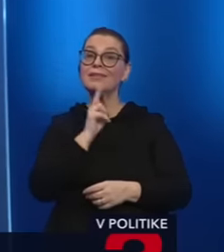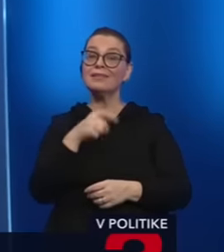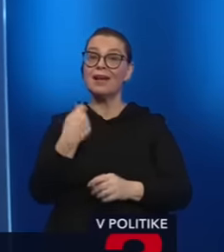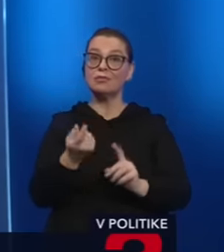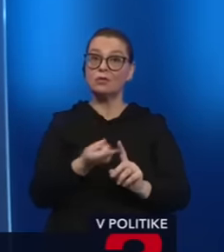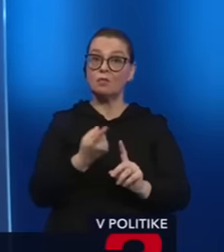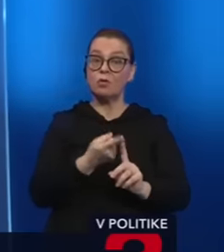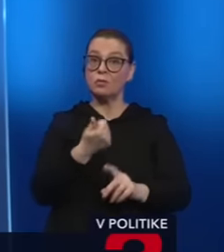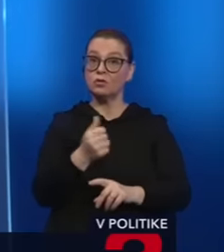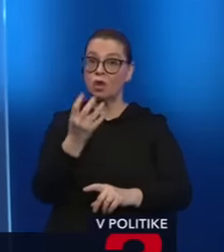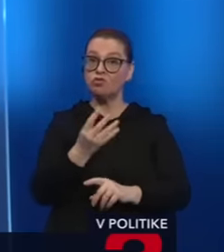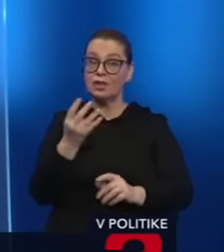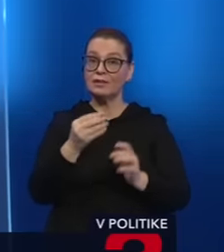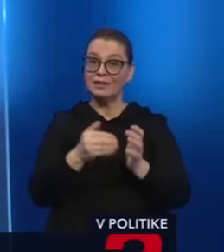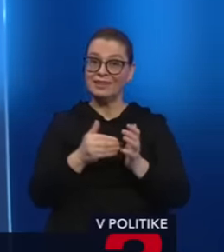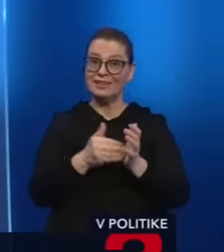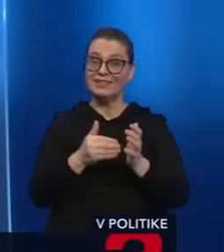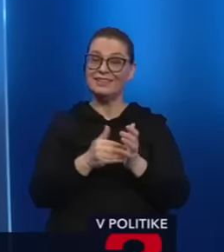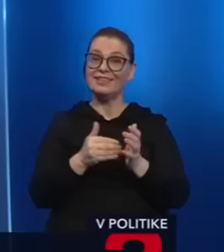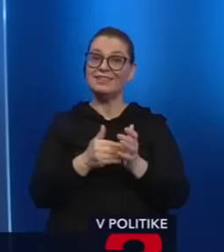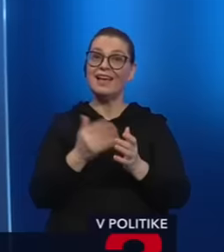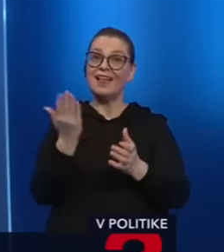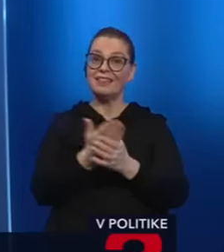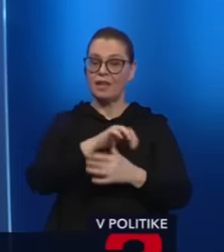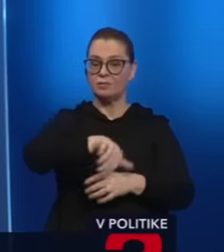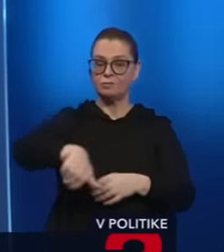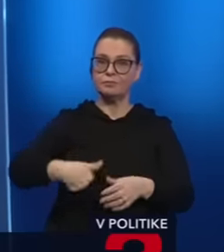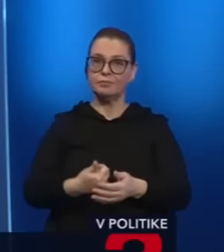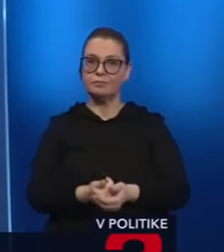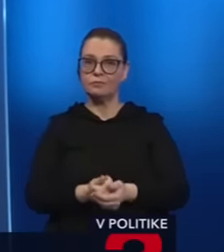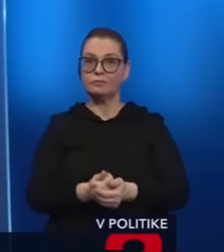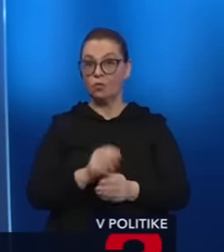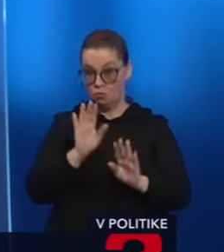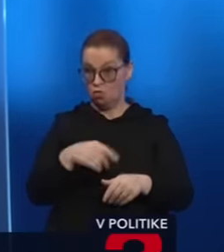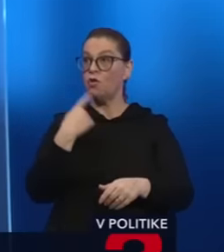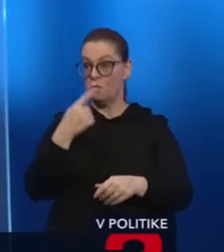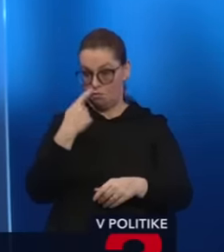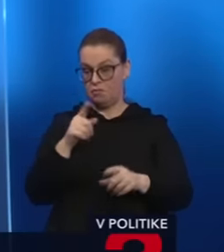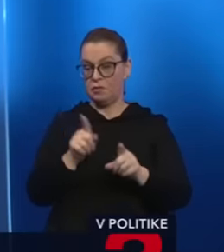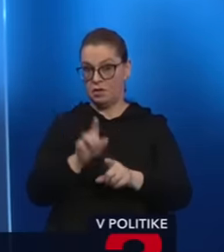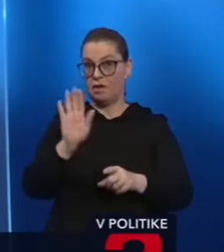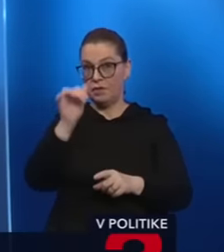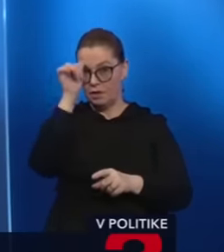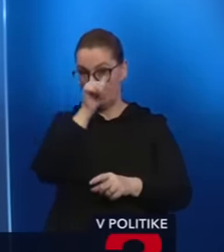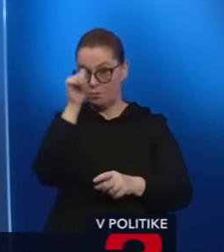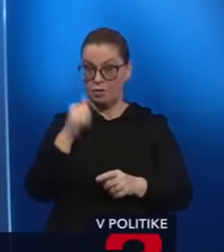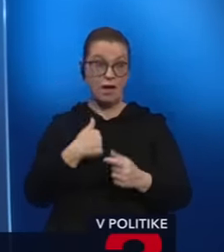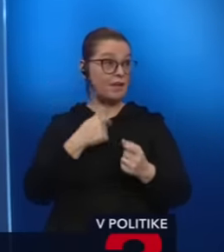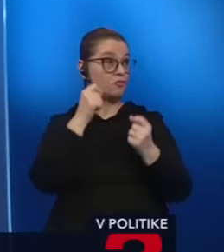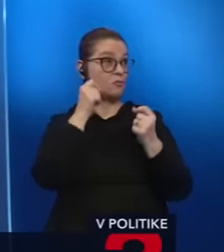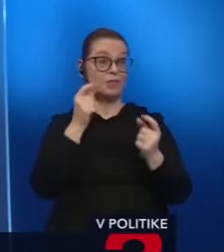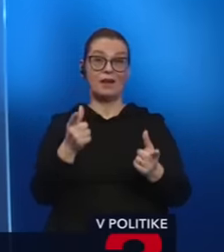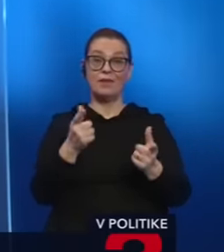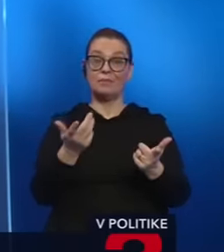podmienku za 140 tisíc daňový defraudáciú. Môžeme pokojne povedať, aj jeho meno, okrem mena... A ja žásnem, a ja